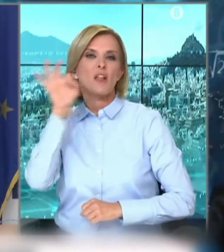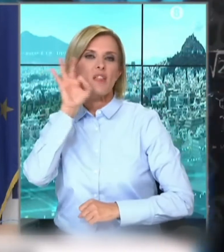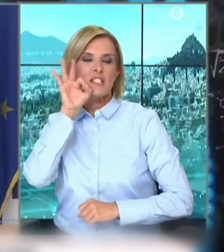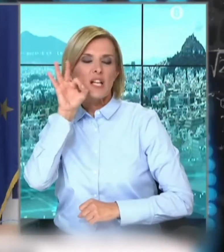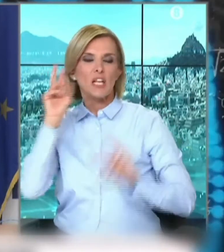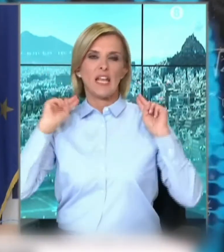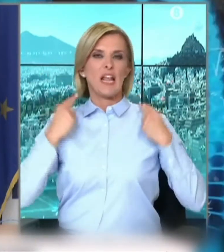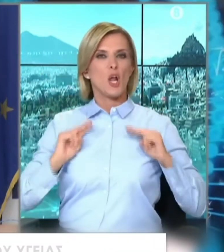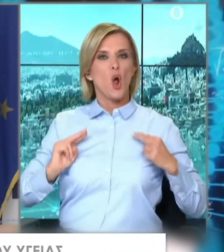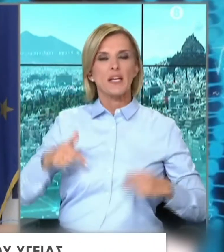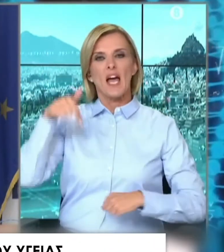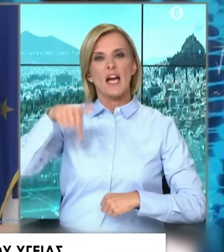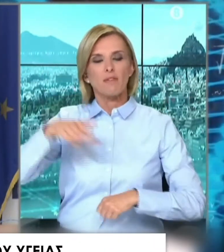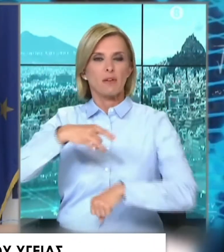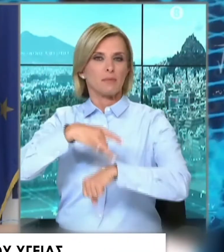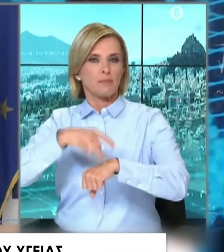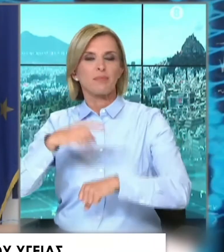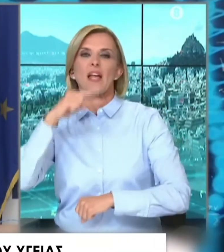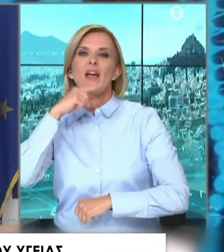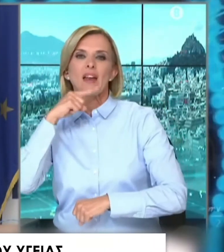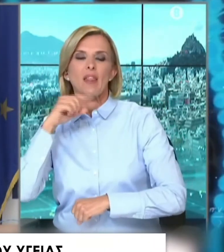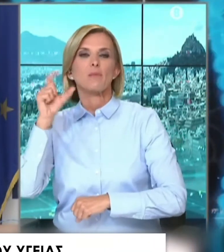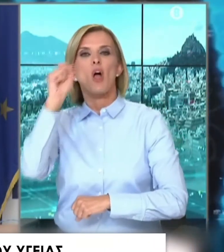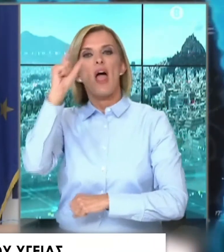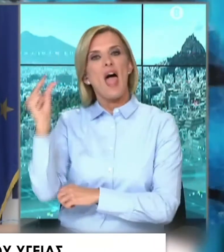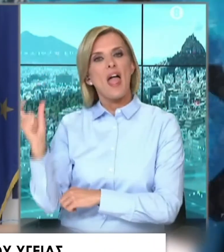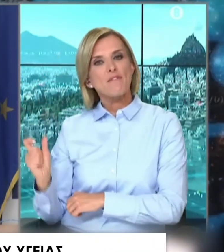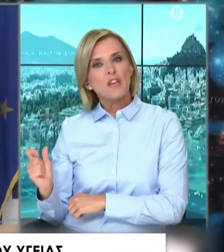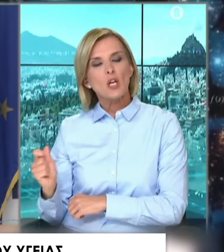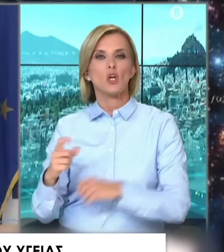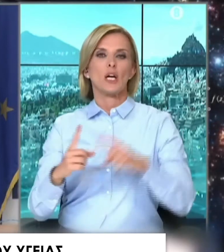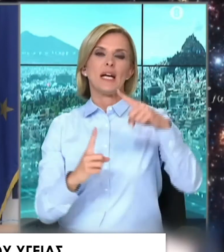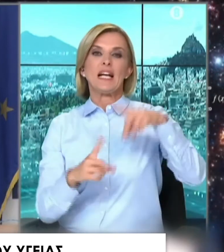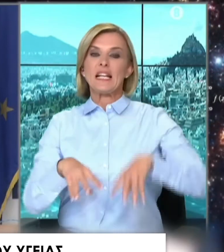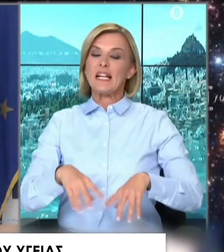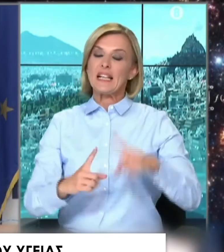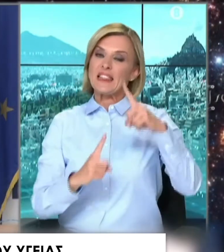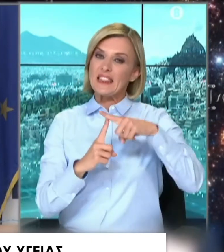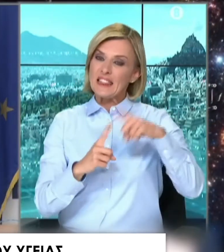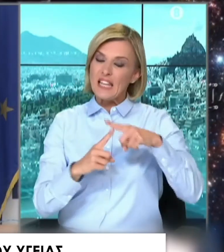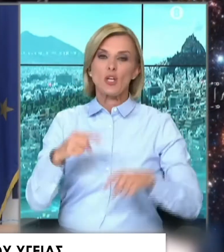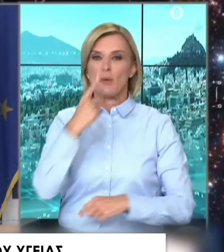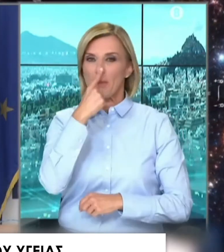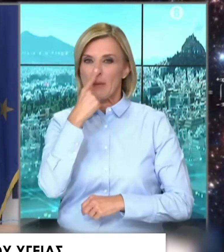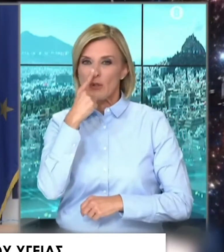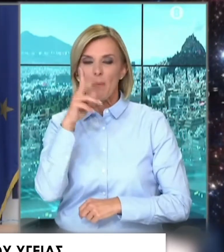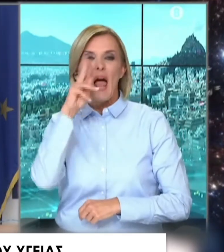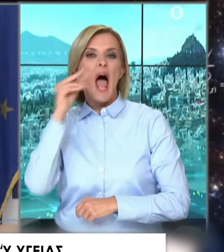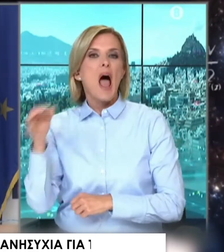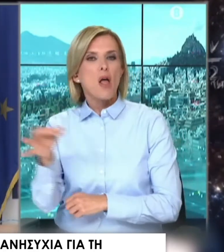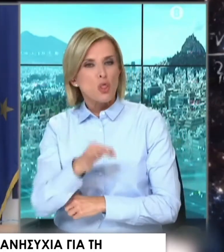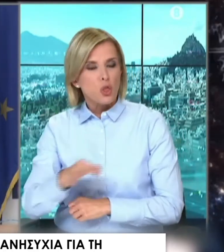Γρεβενών, Αχαΐας, Ρεθίμου, Ευείας, Τολοκανανίας, Τίνου, Λέσβου, Κυλκής, Ιρακλείου, Σύρου, Άνδρου και Καλίμνου